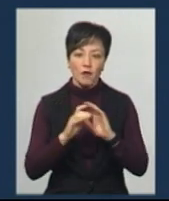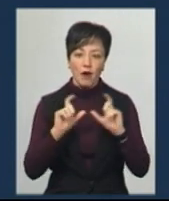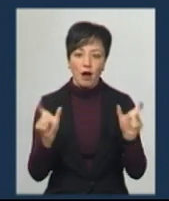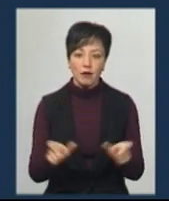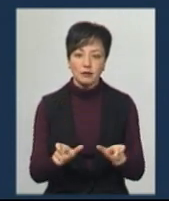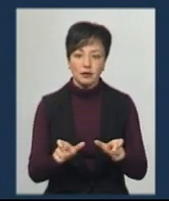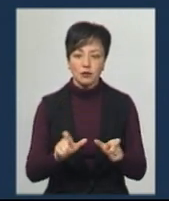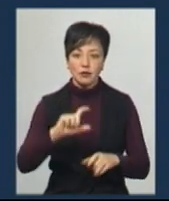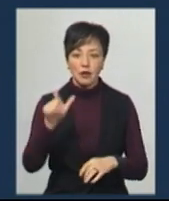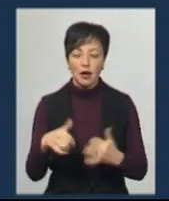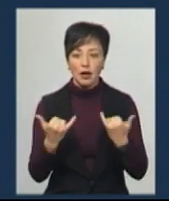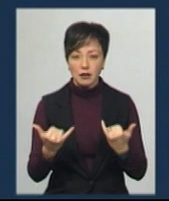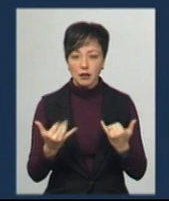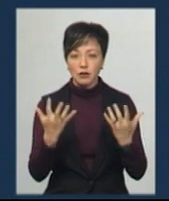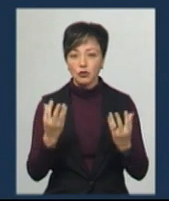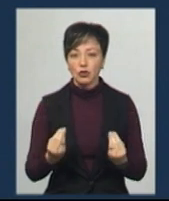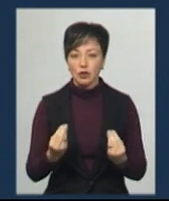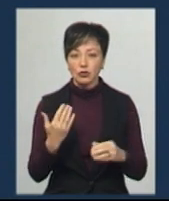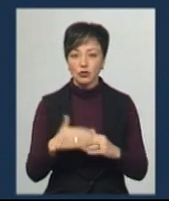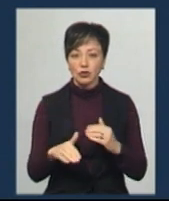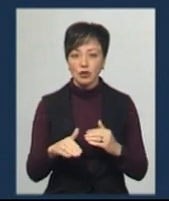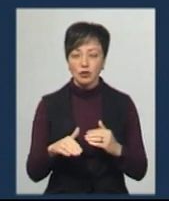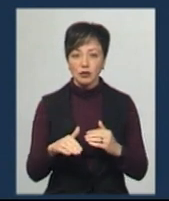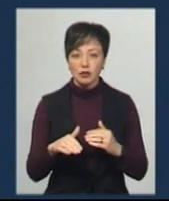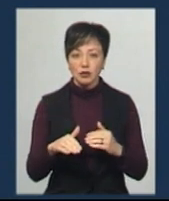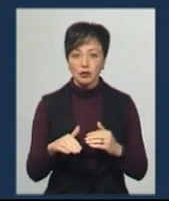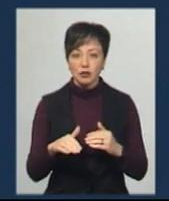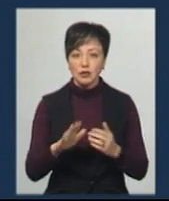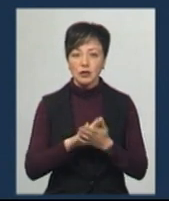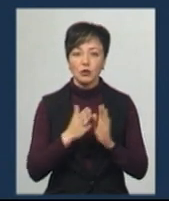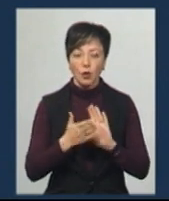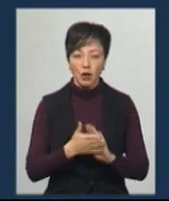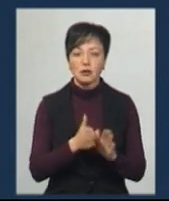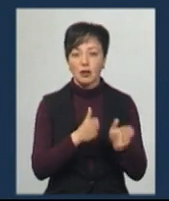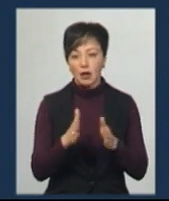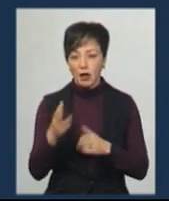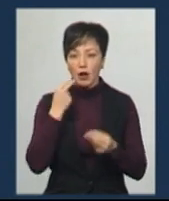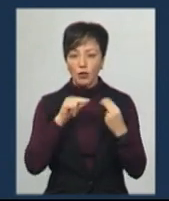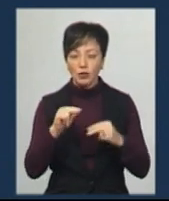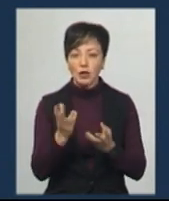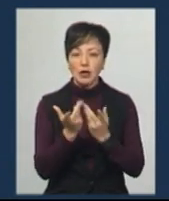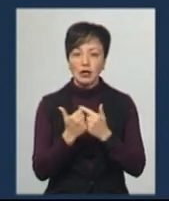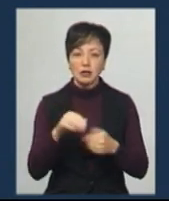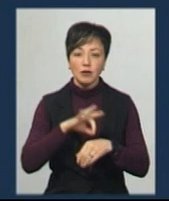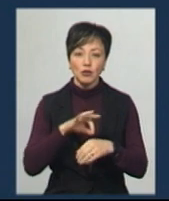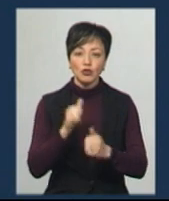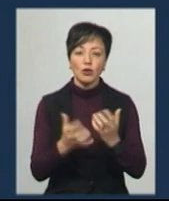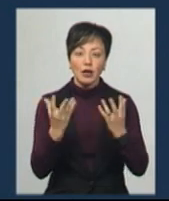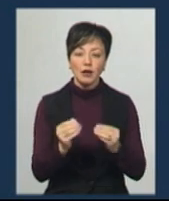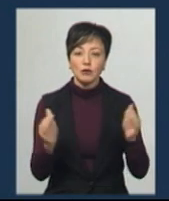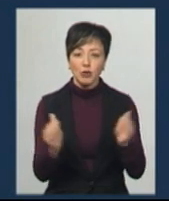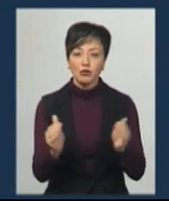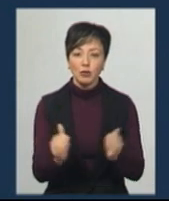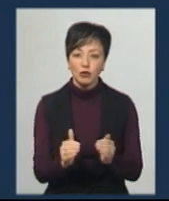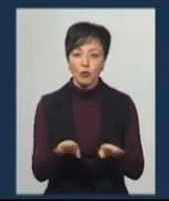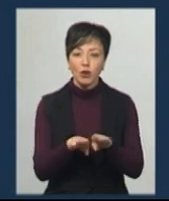всій Італії. Але на даний час, коли ми вилітали, ситуація в них наглагоджується, кількість захворівших щоденно зменшується,